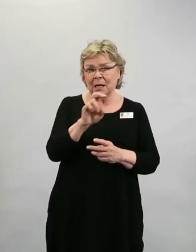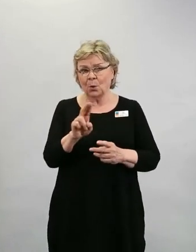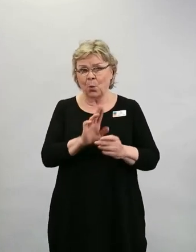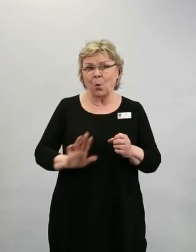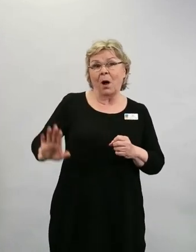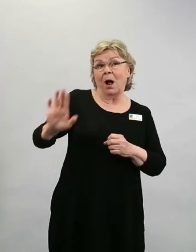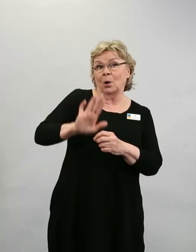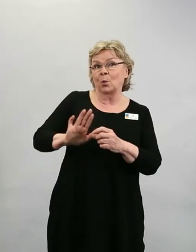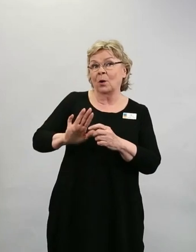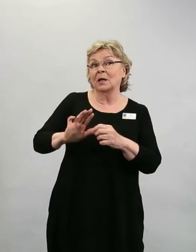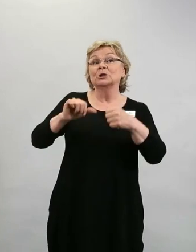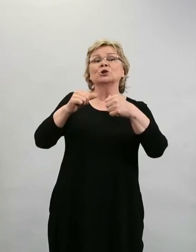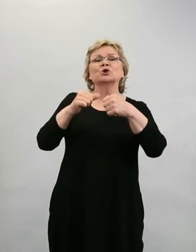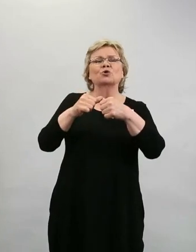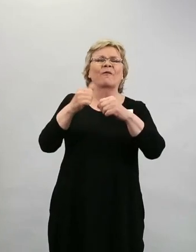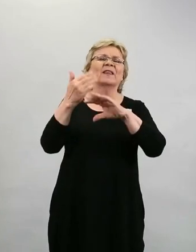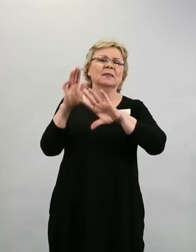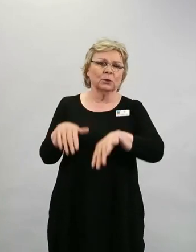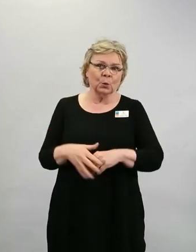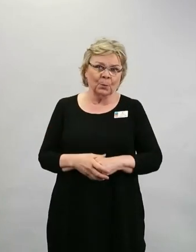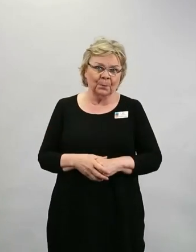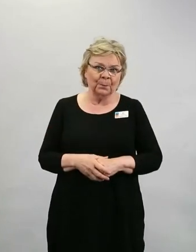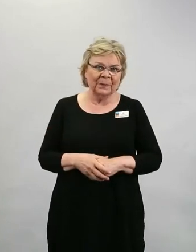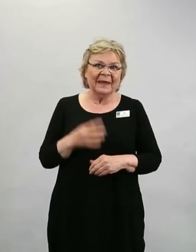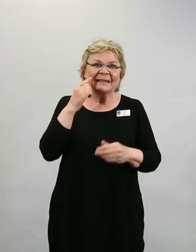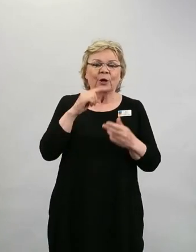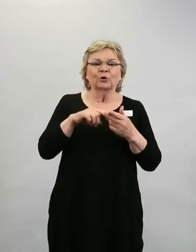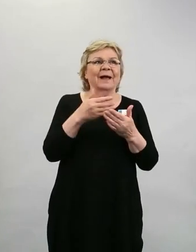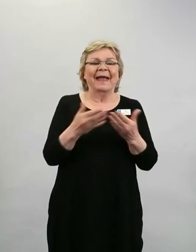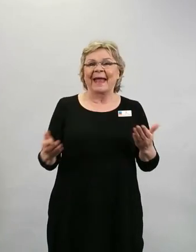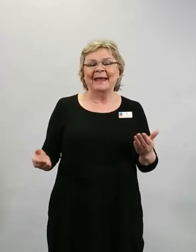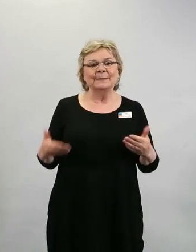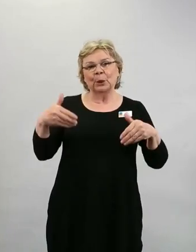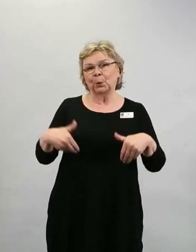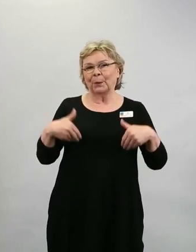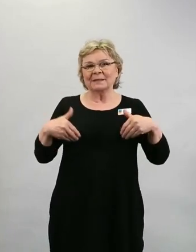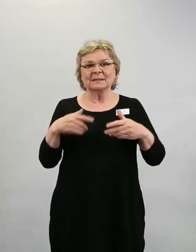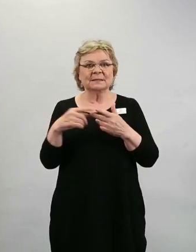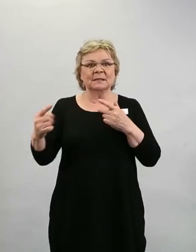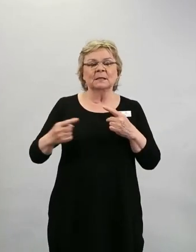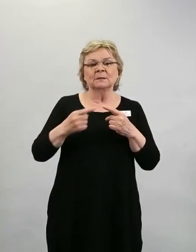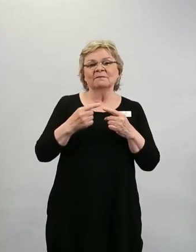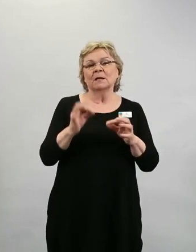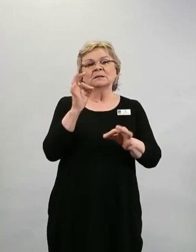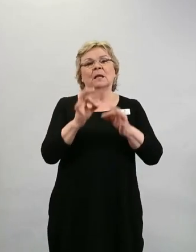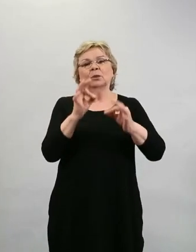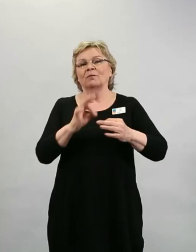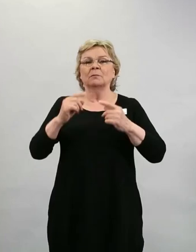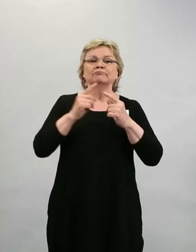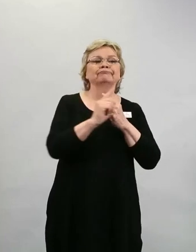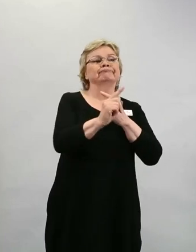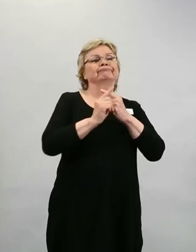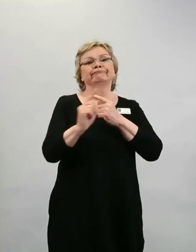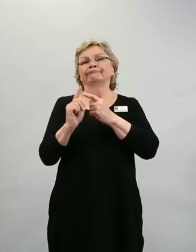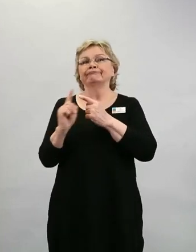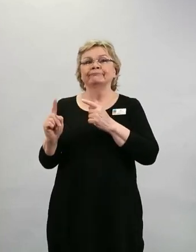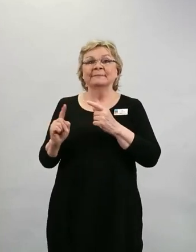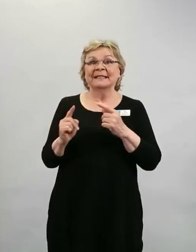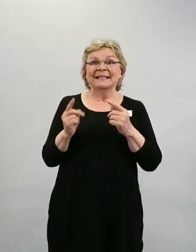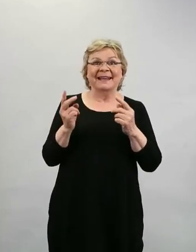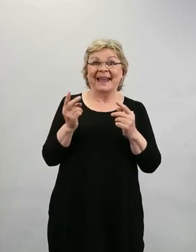sovittu. Tämä ei koske ihan satunnaista turistia, jota nyt toki ei vielä kauheasti ole, mutta